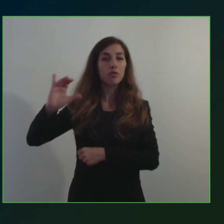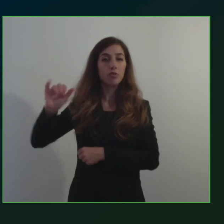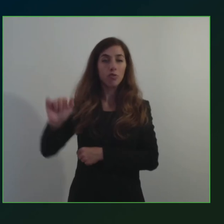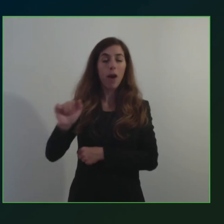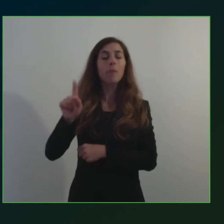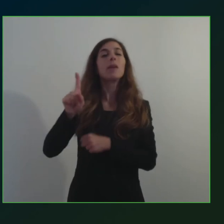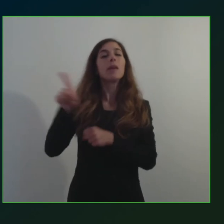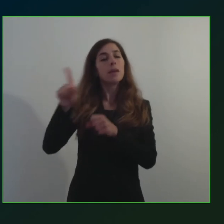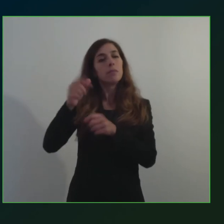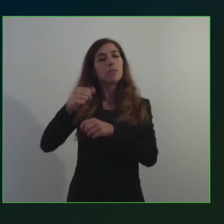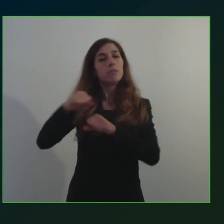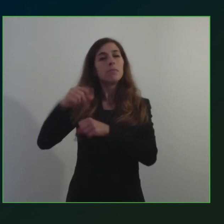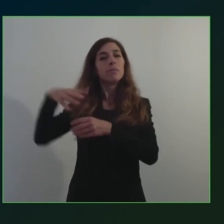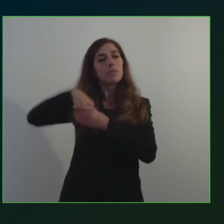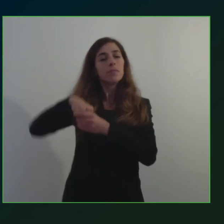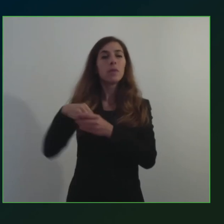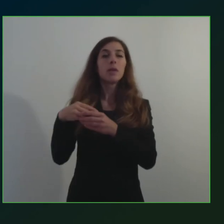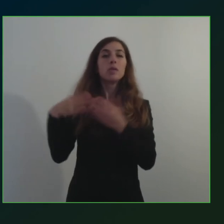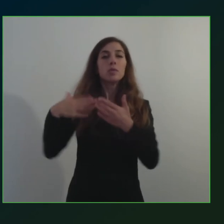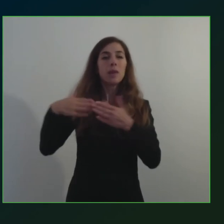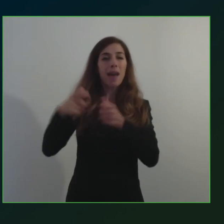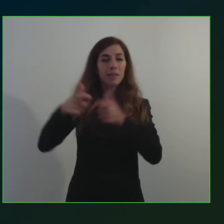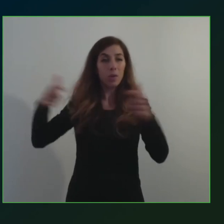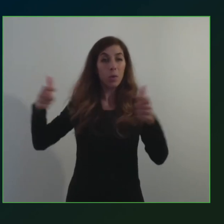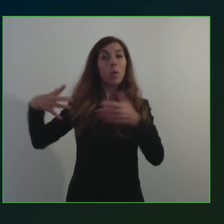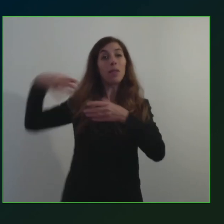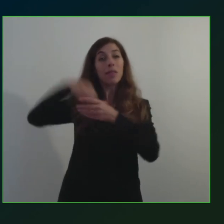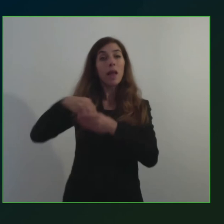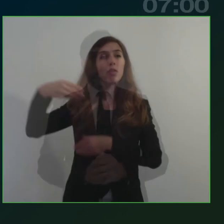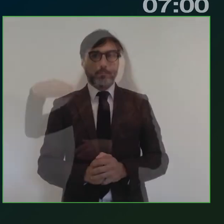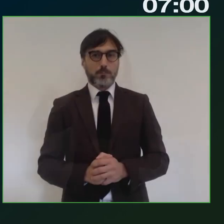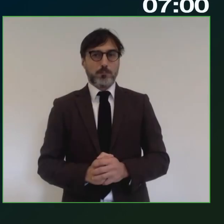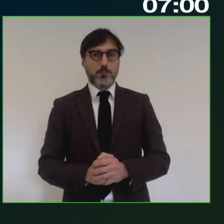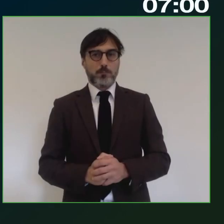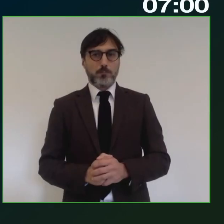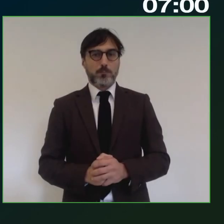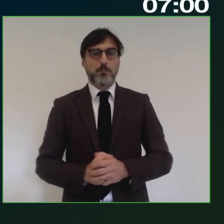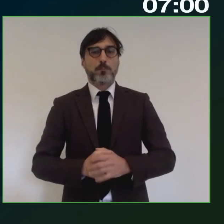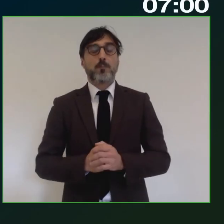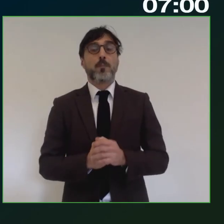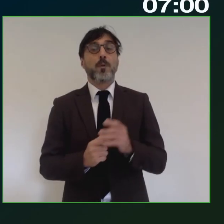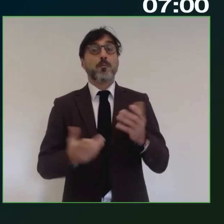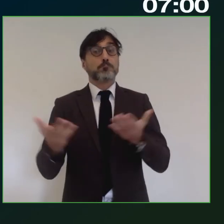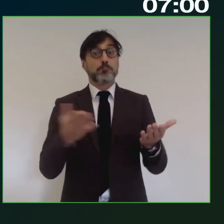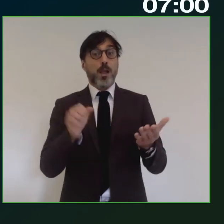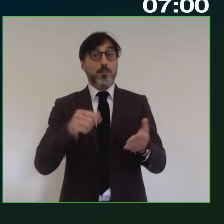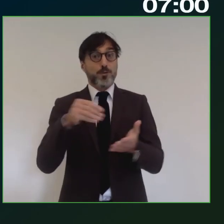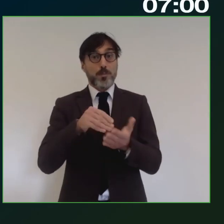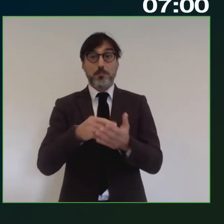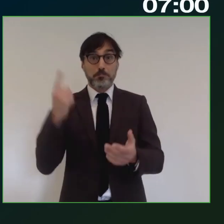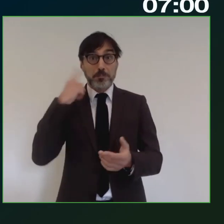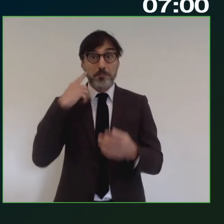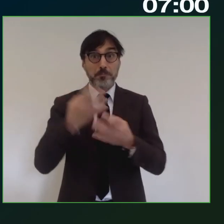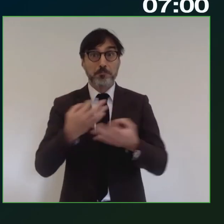occupa appunto di assistere le amministrazioni nelle politiche di coesione Alberto Gambescia è qui buongiorno mi sentite?